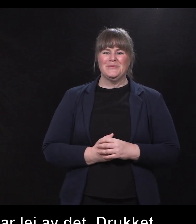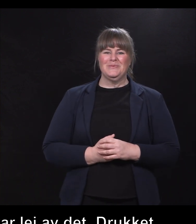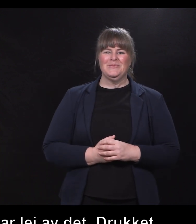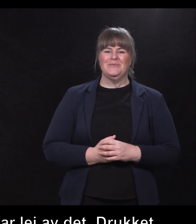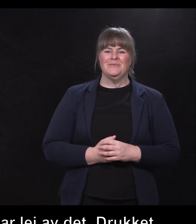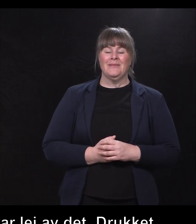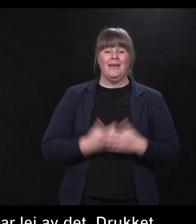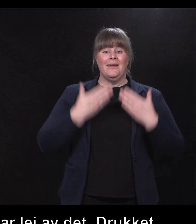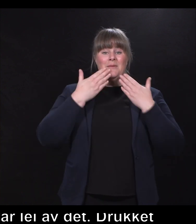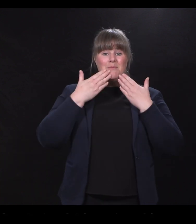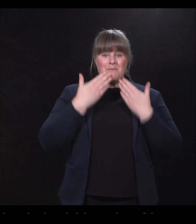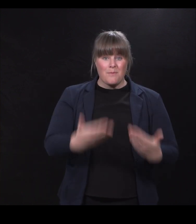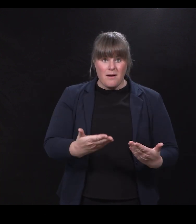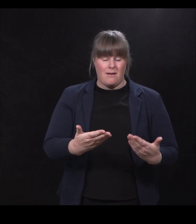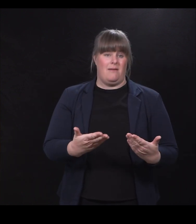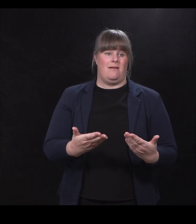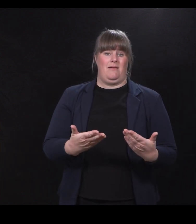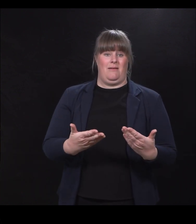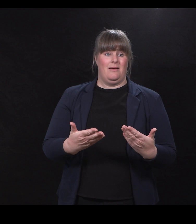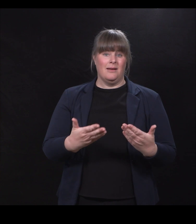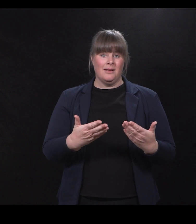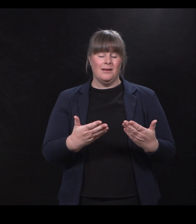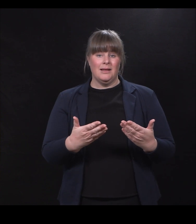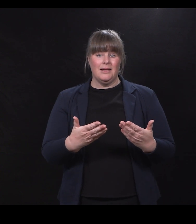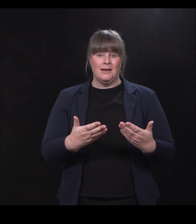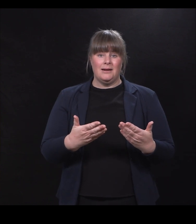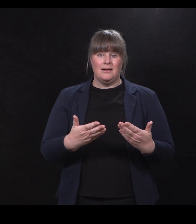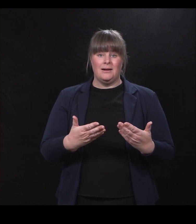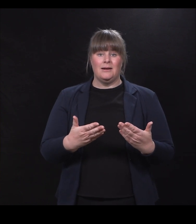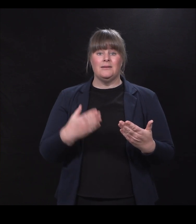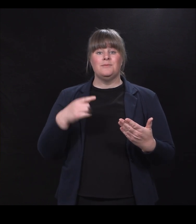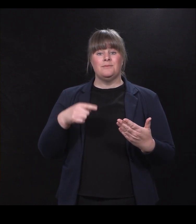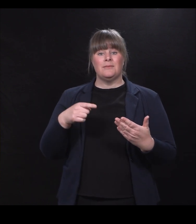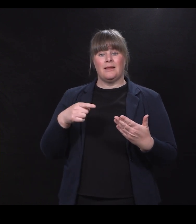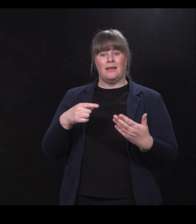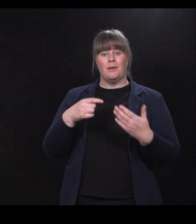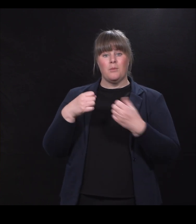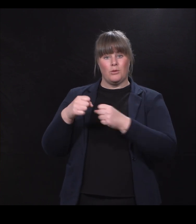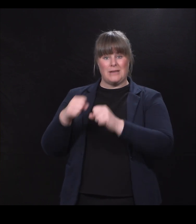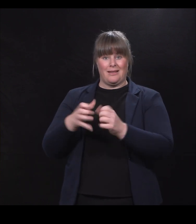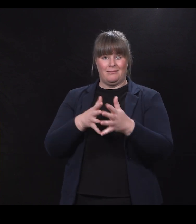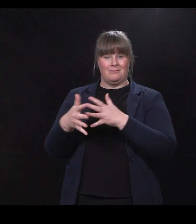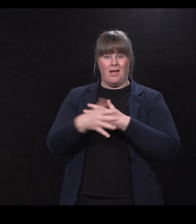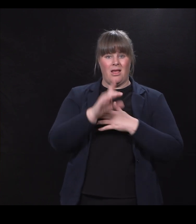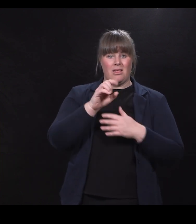Så bra. Som dere vet, så er jo prosjekter via Damm finansiert av